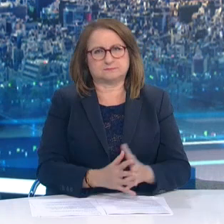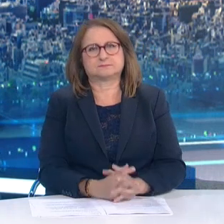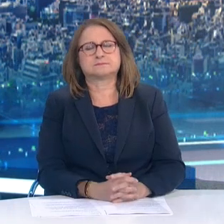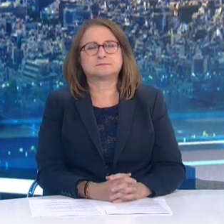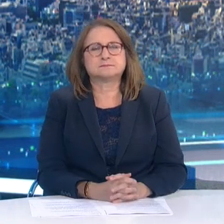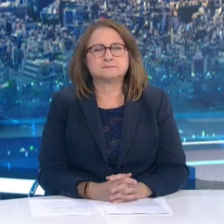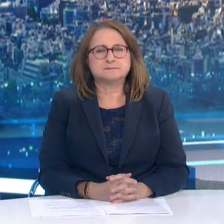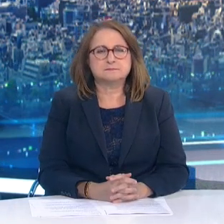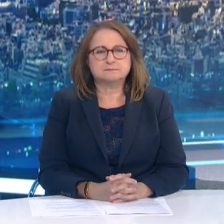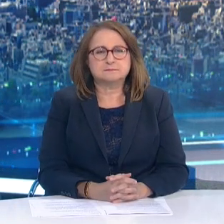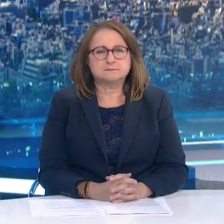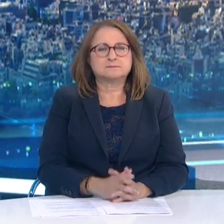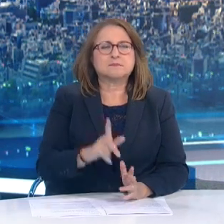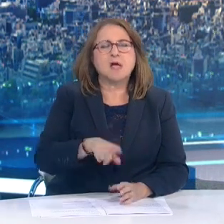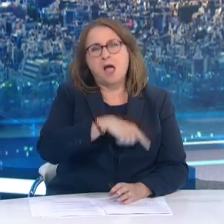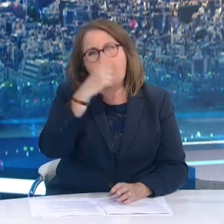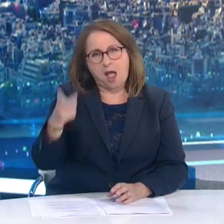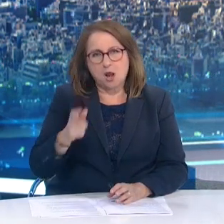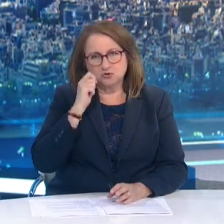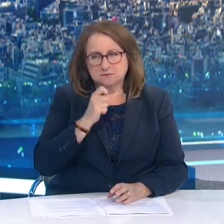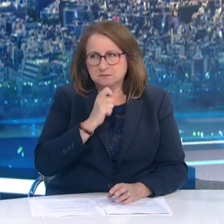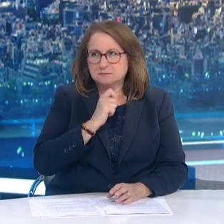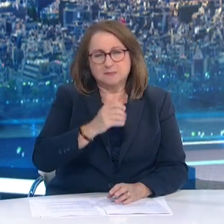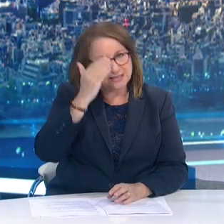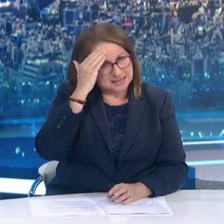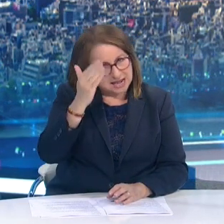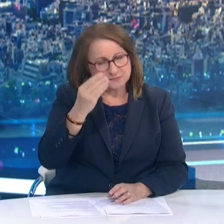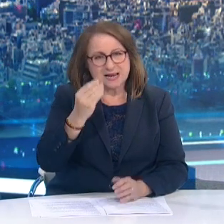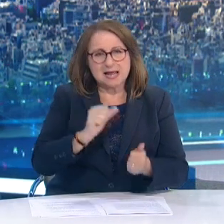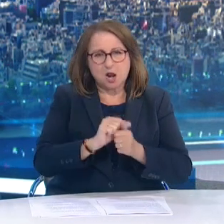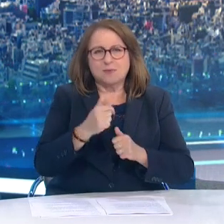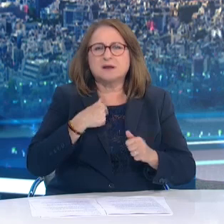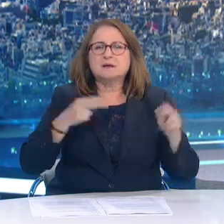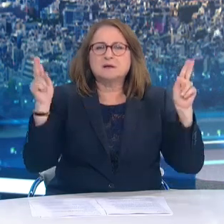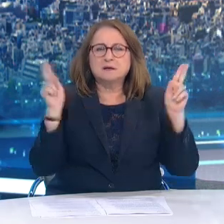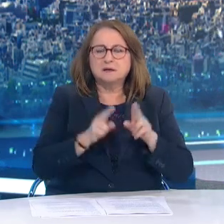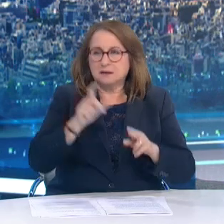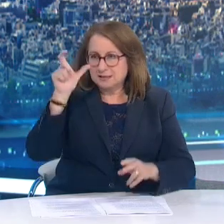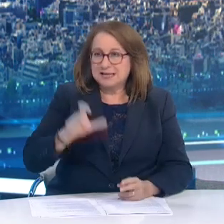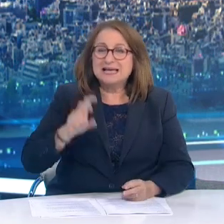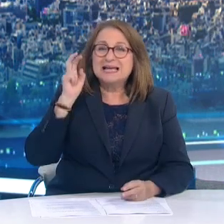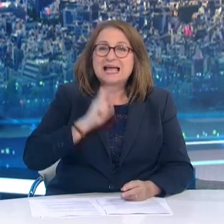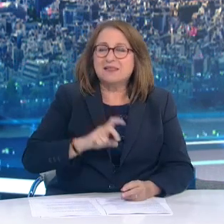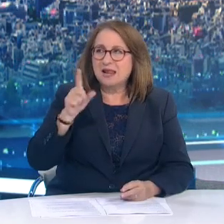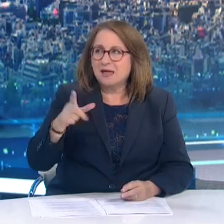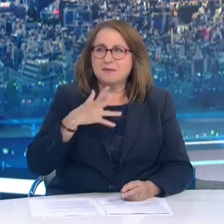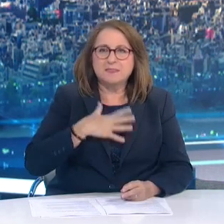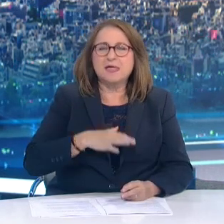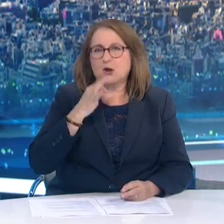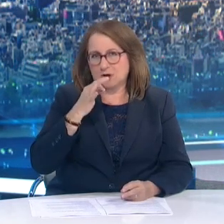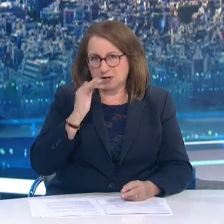Καλησπέρα και από μένα είτε καλό μήνα Έχω τρεις ερωτήσεις πολύ σύντομα Στον κύριο Χαρδαλιά αρχικά Ήθελα να σας